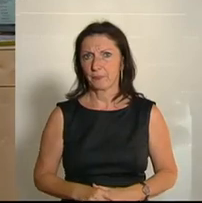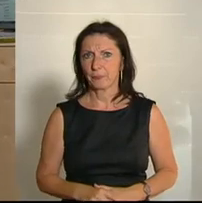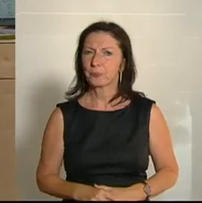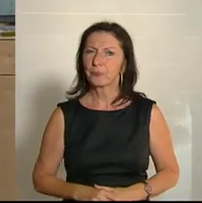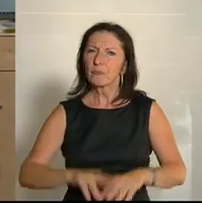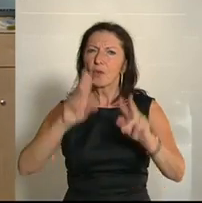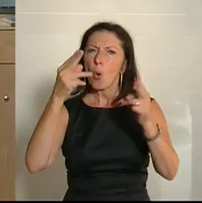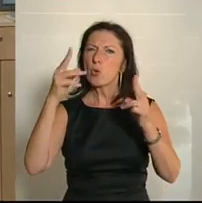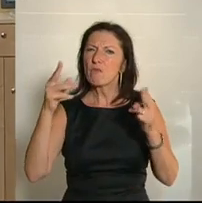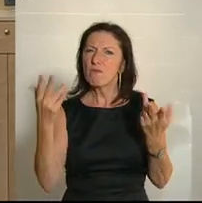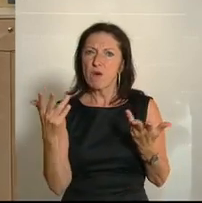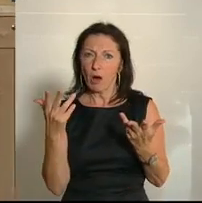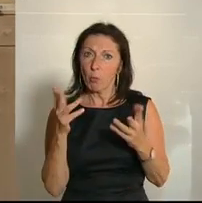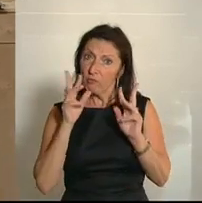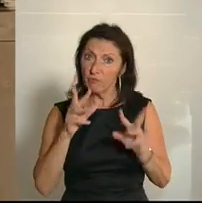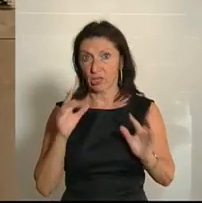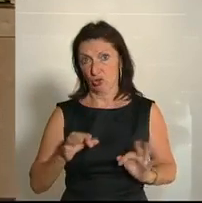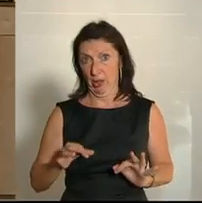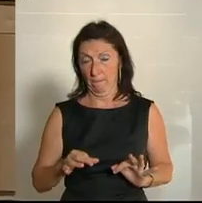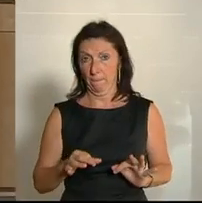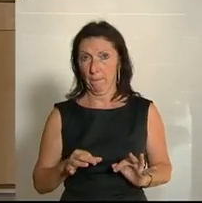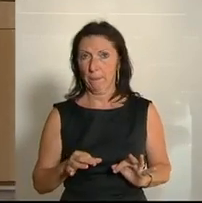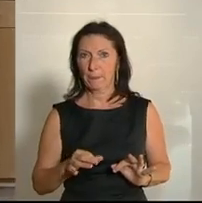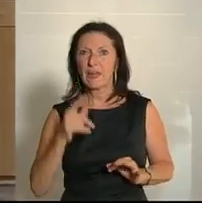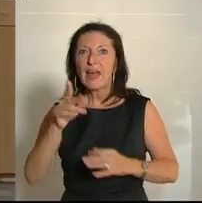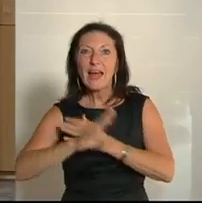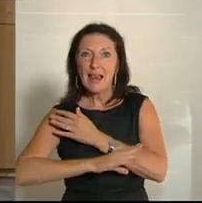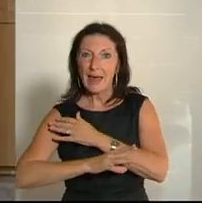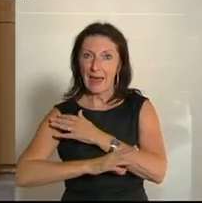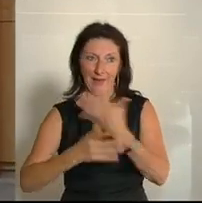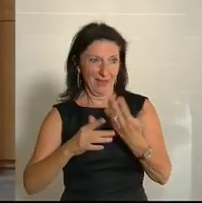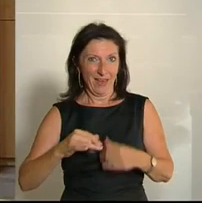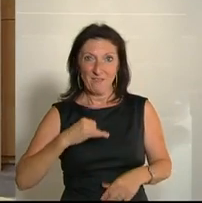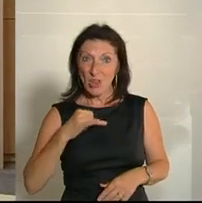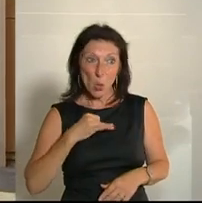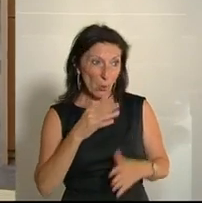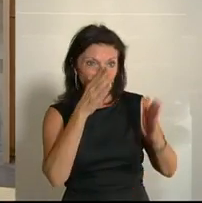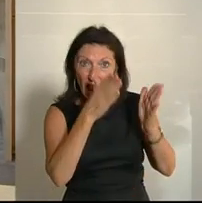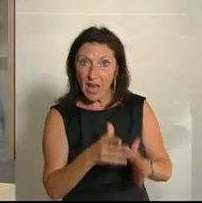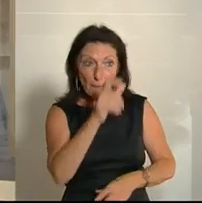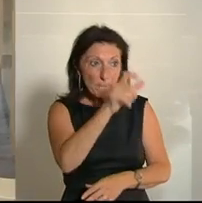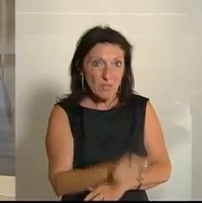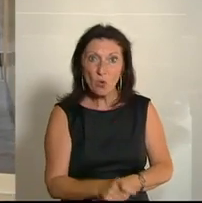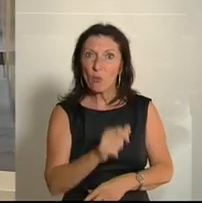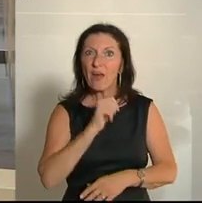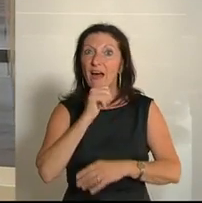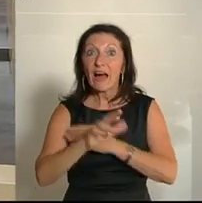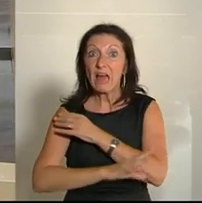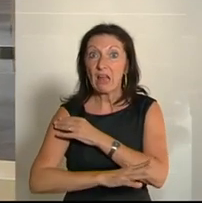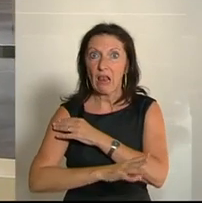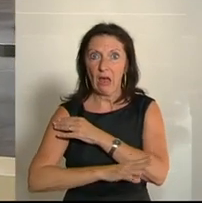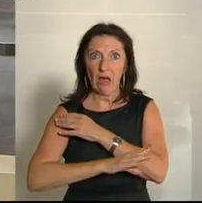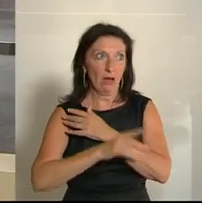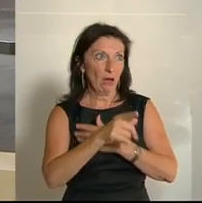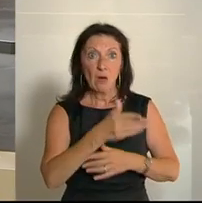Und warum ist es vor allem so fatal? Weil die Lehre, die du als junger Mensch nicht machst, die Arbeitserfahrungen, die du als junger